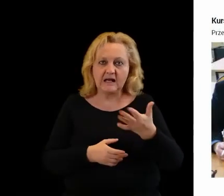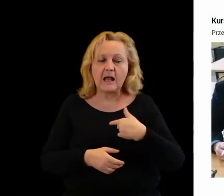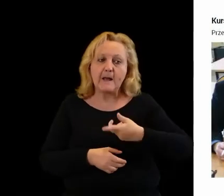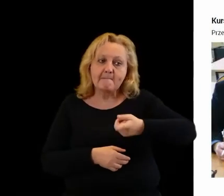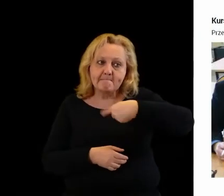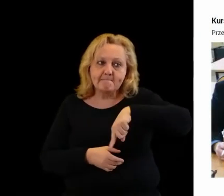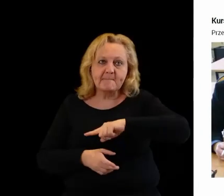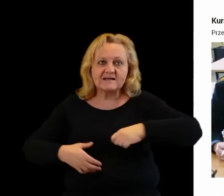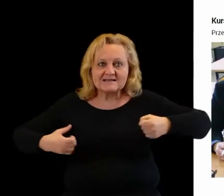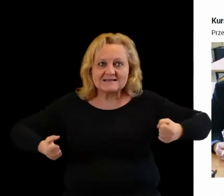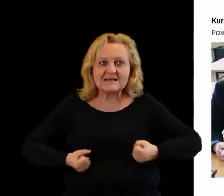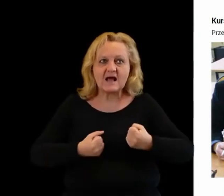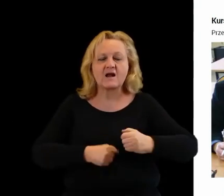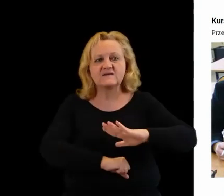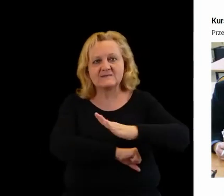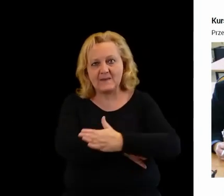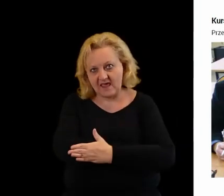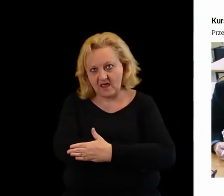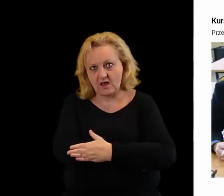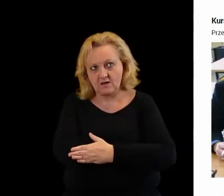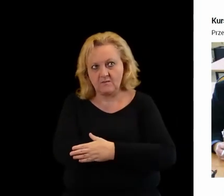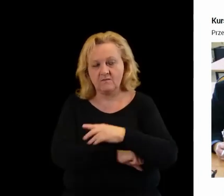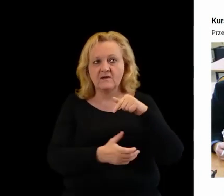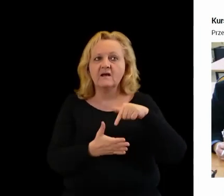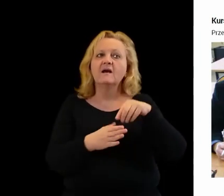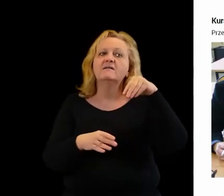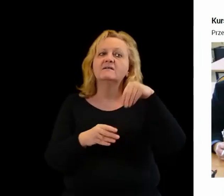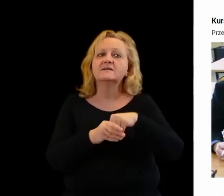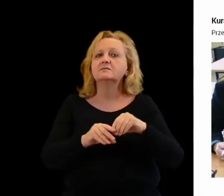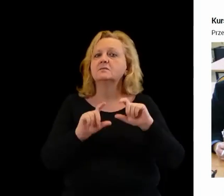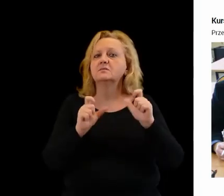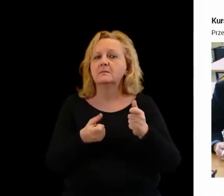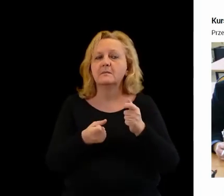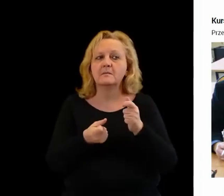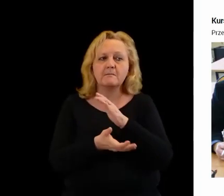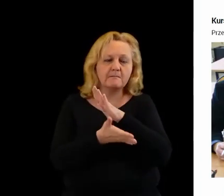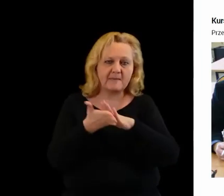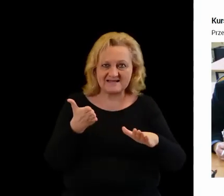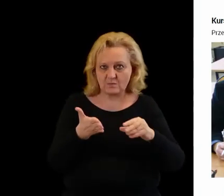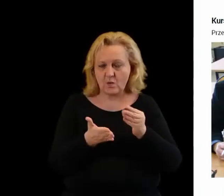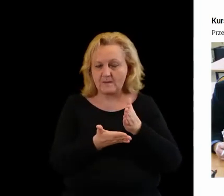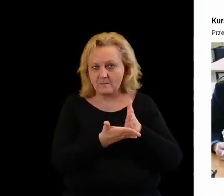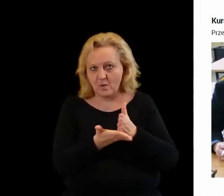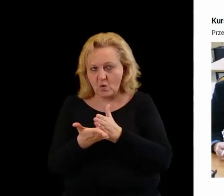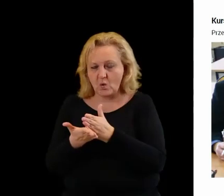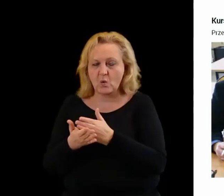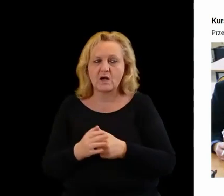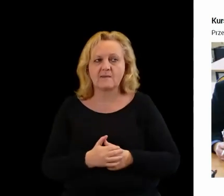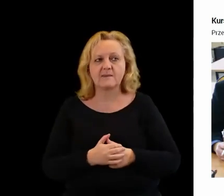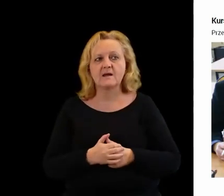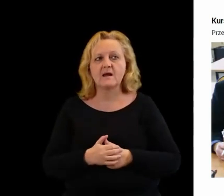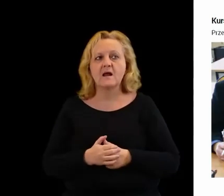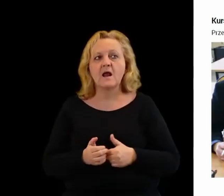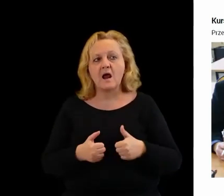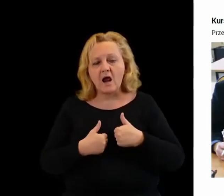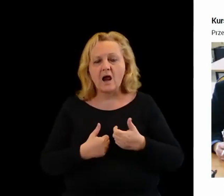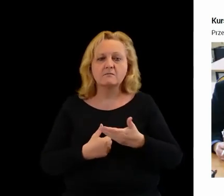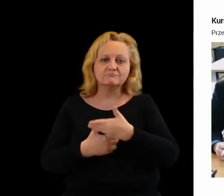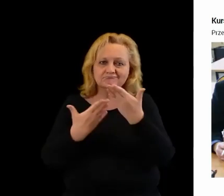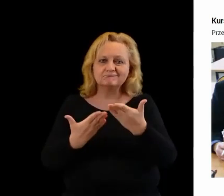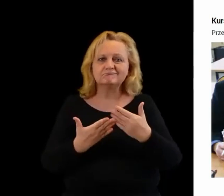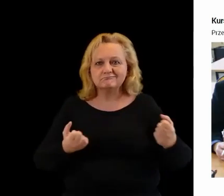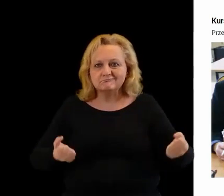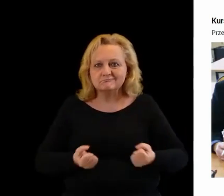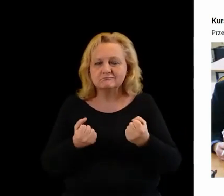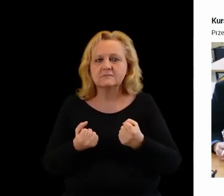Staraliśmy się wspierać je w tym punkcie bezpłatnych porad, by mogły sobie poradzić z tymi